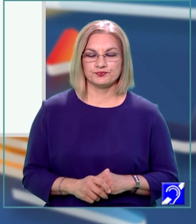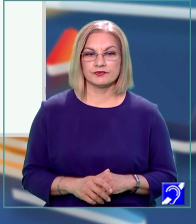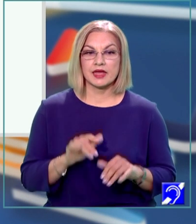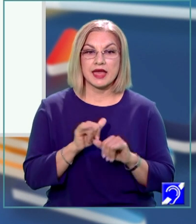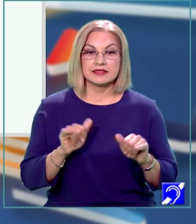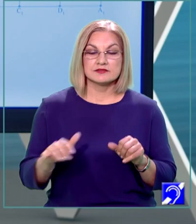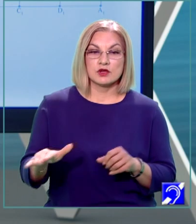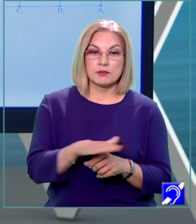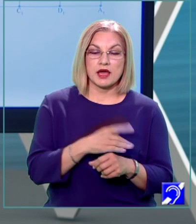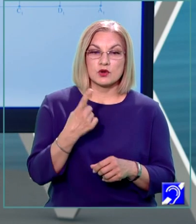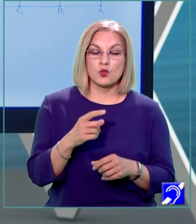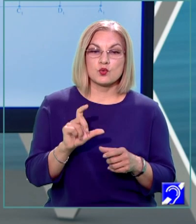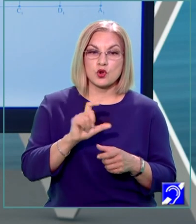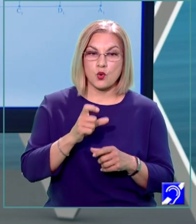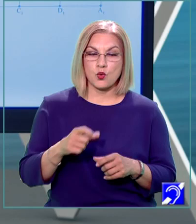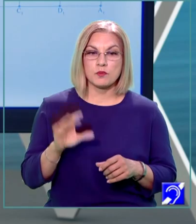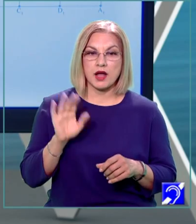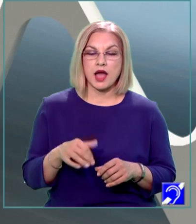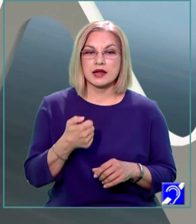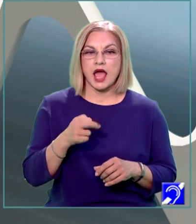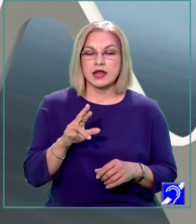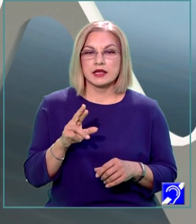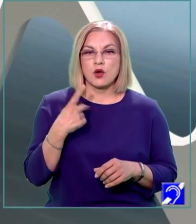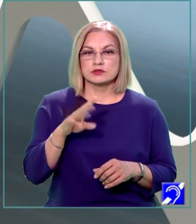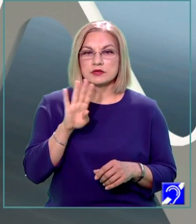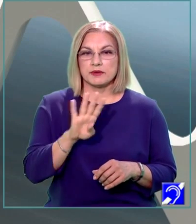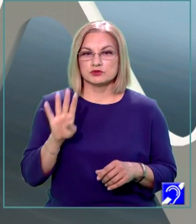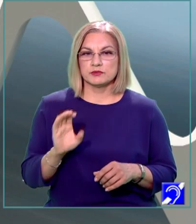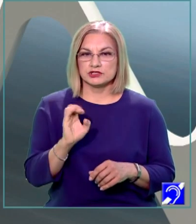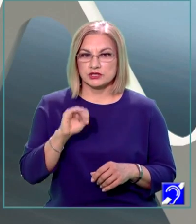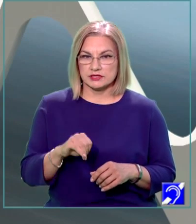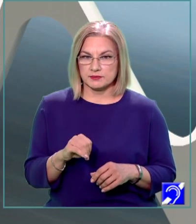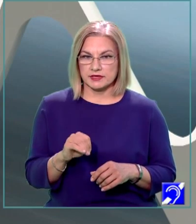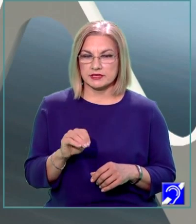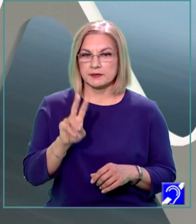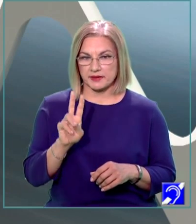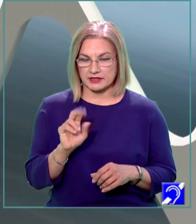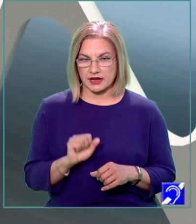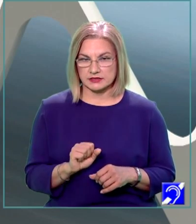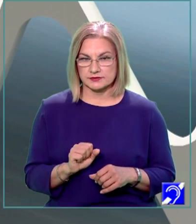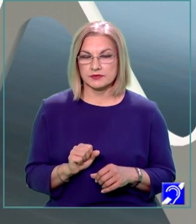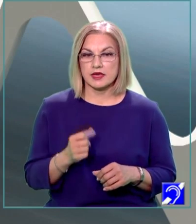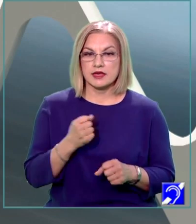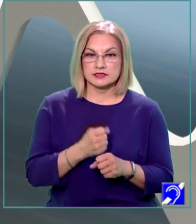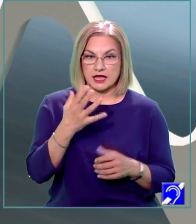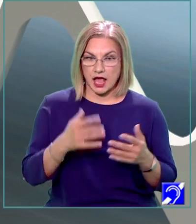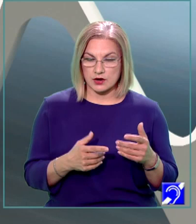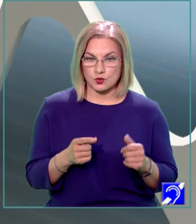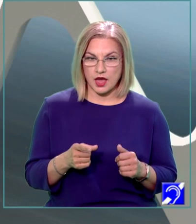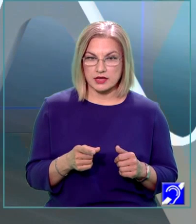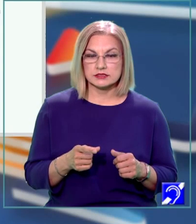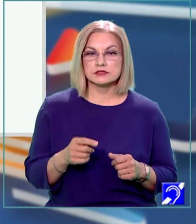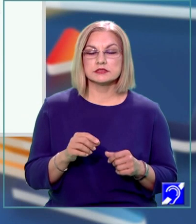plană a unui cub are area de 144 centimetri pătrați. Calculați suma